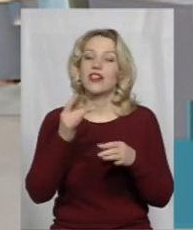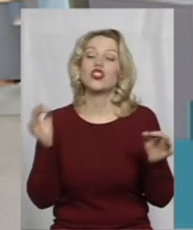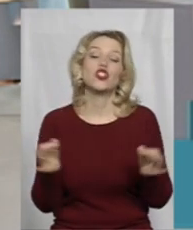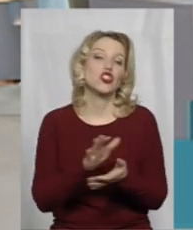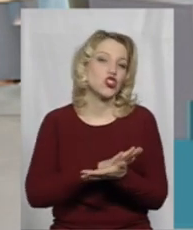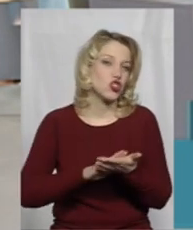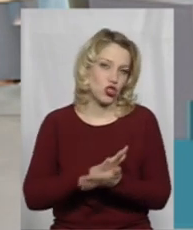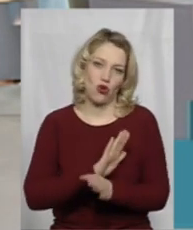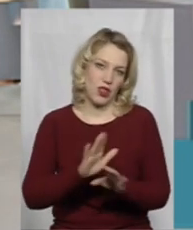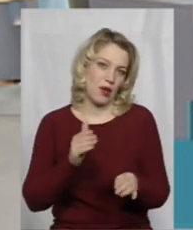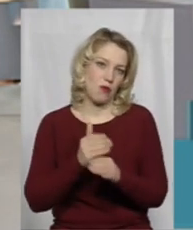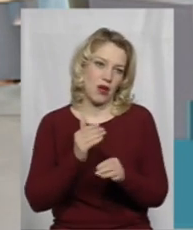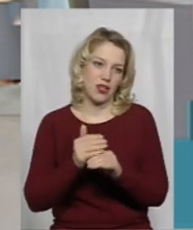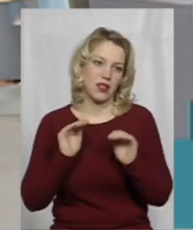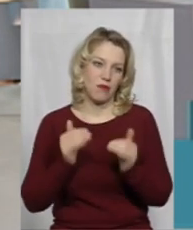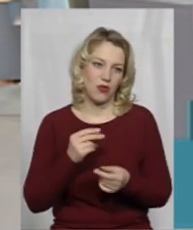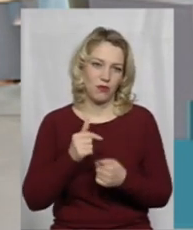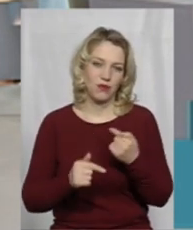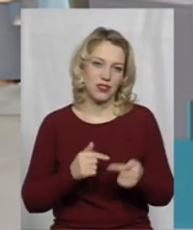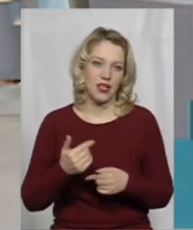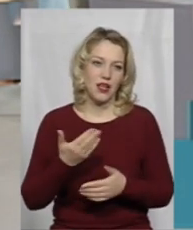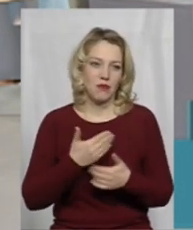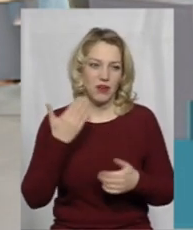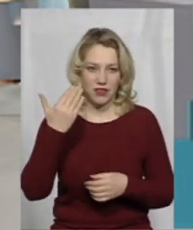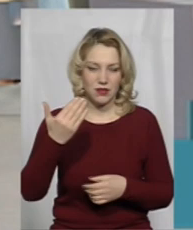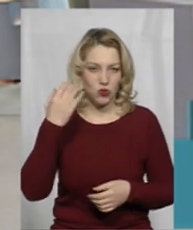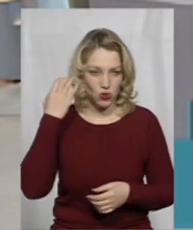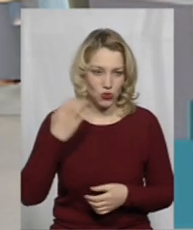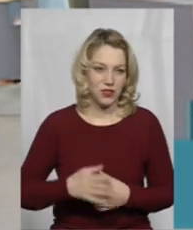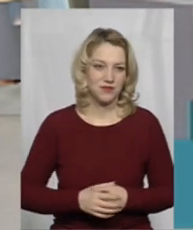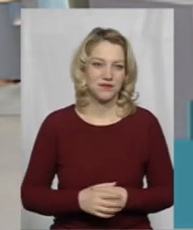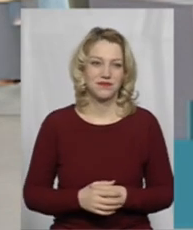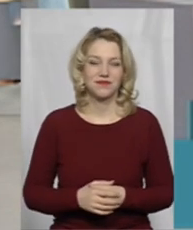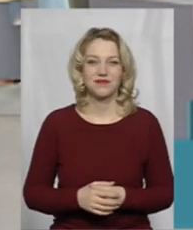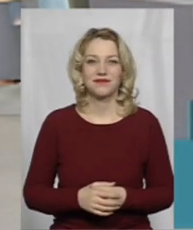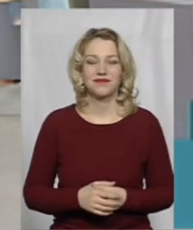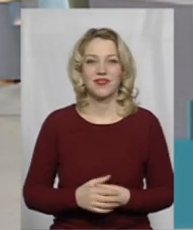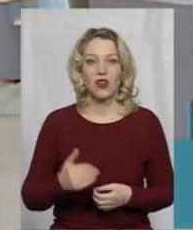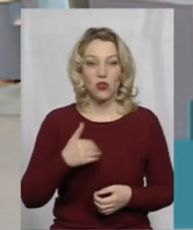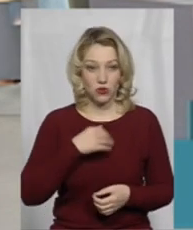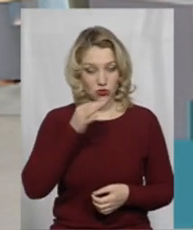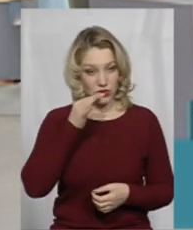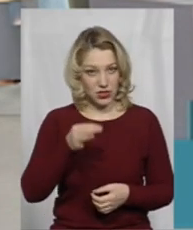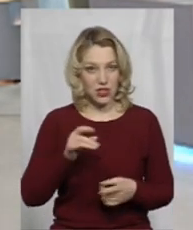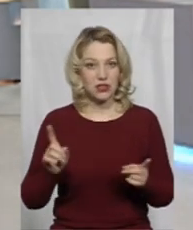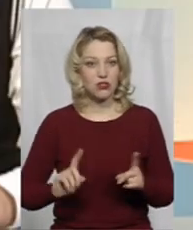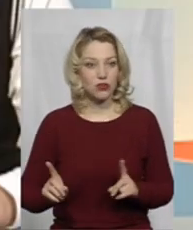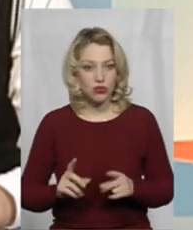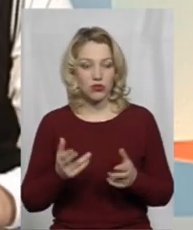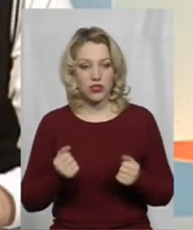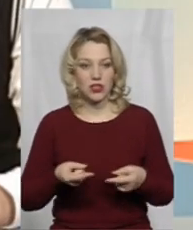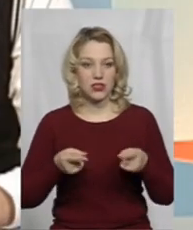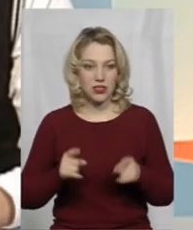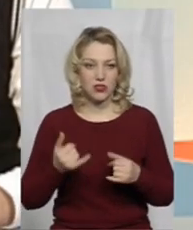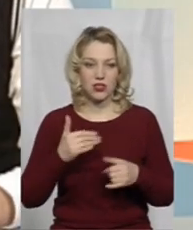не допомагаєте малому бізнесу. Дякуємо, ми вас почули. Прошу, пані людина. Хочу сказати те, що, да,